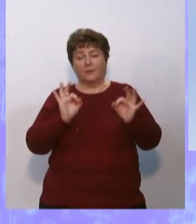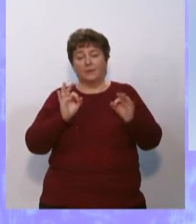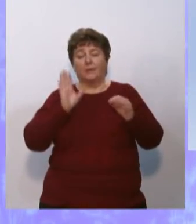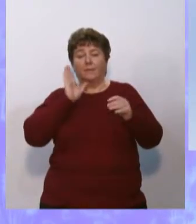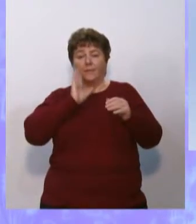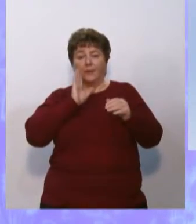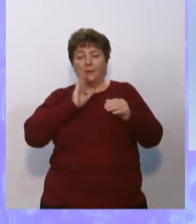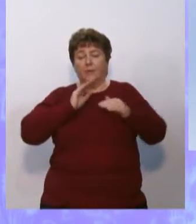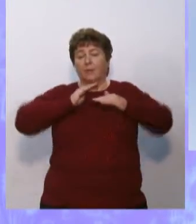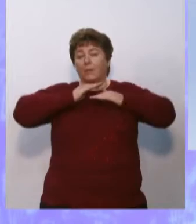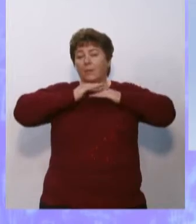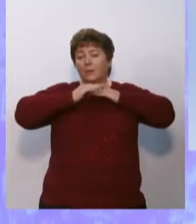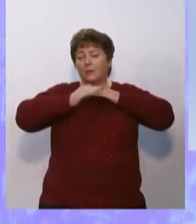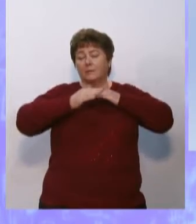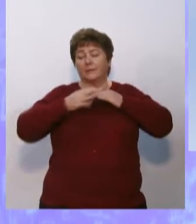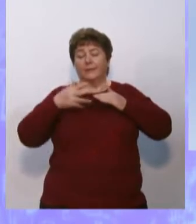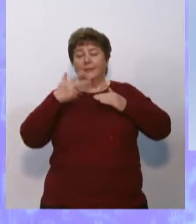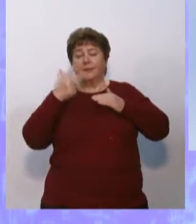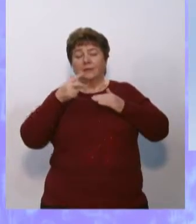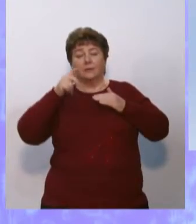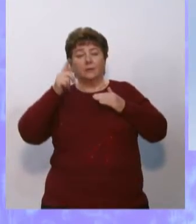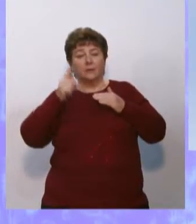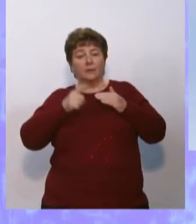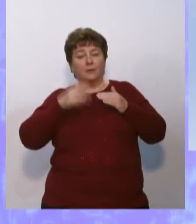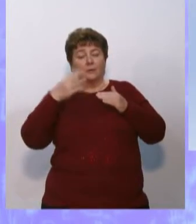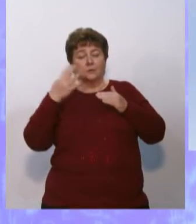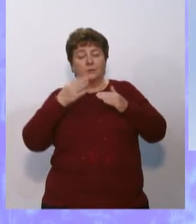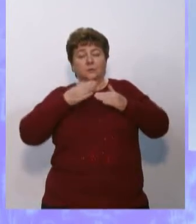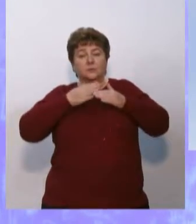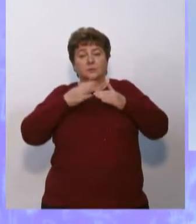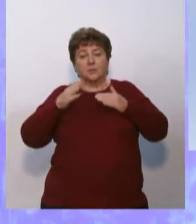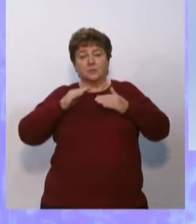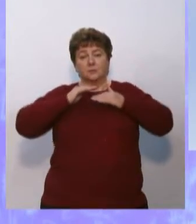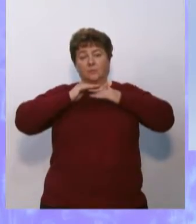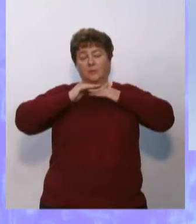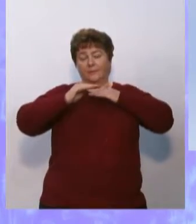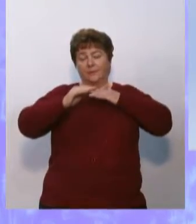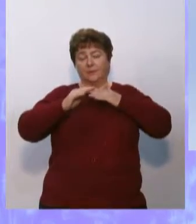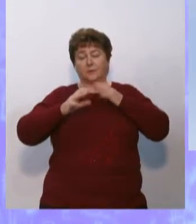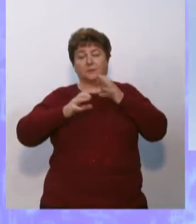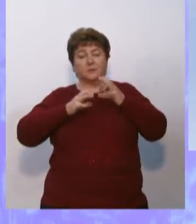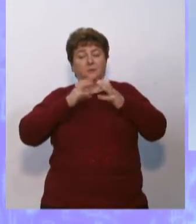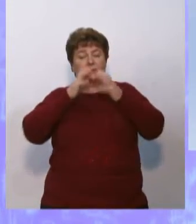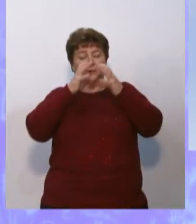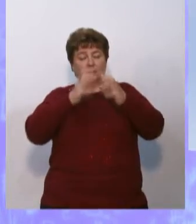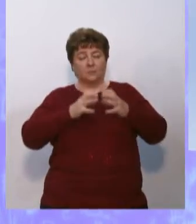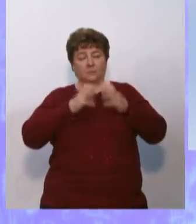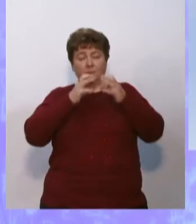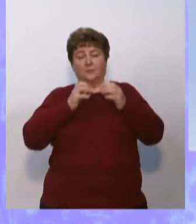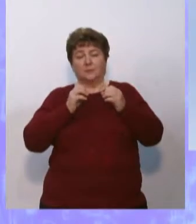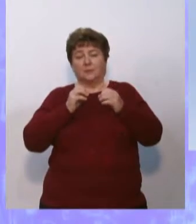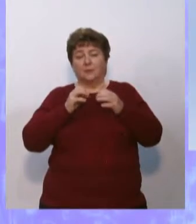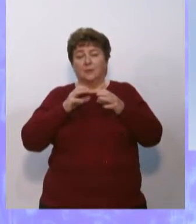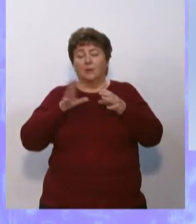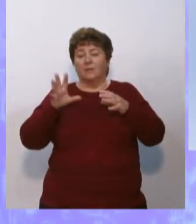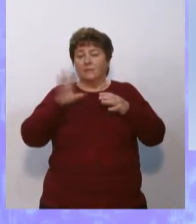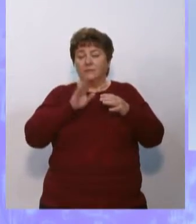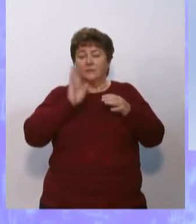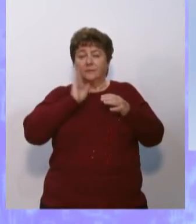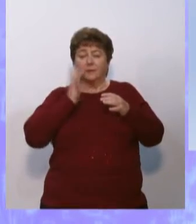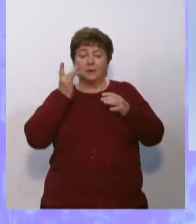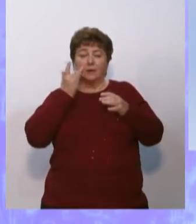Вода покрывает три четверти части поверхности земного шара. Вся вода,